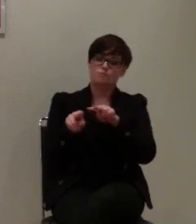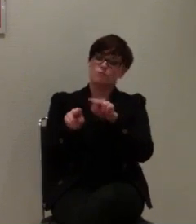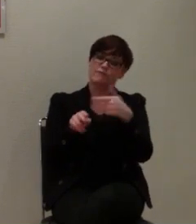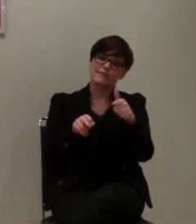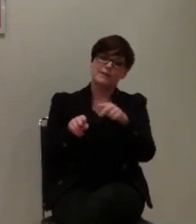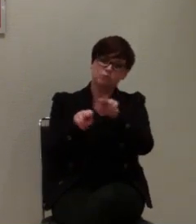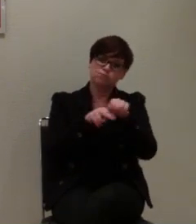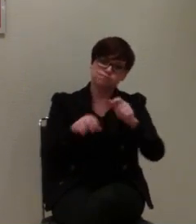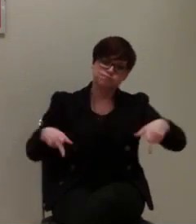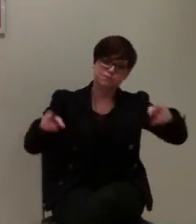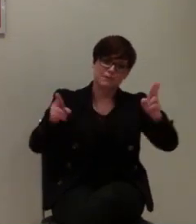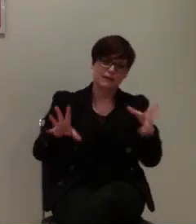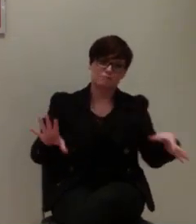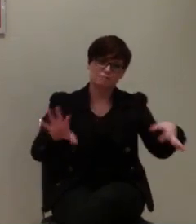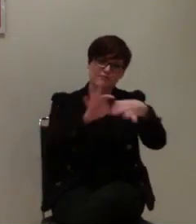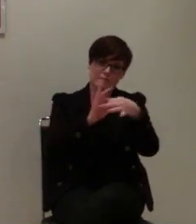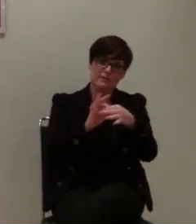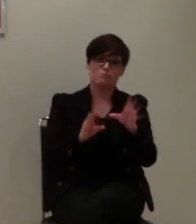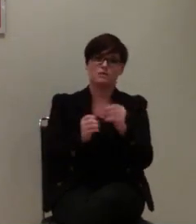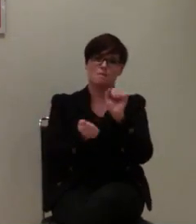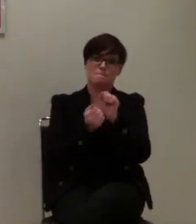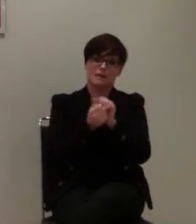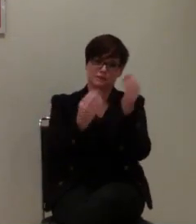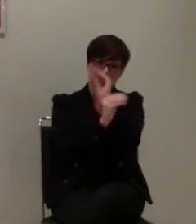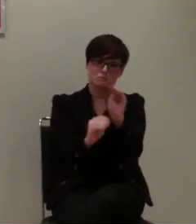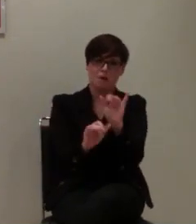natürlich mit einer Pressemitteilung wunderbar verbinden.